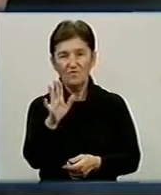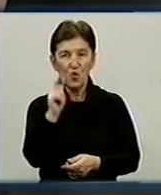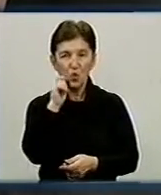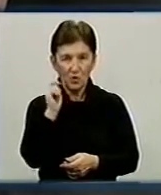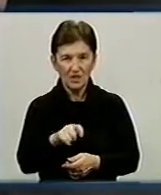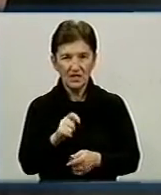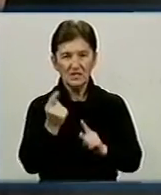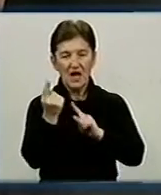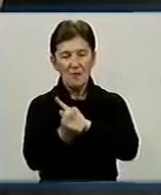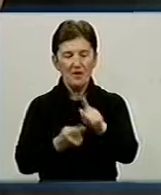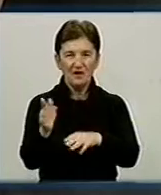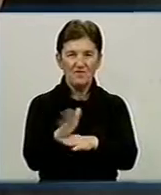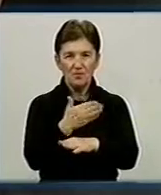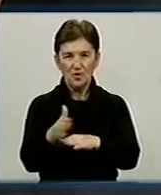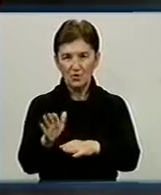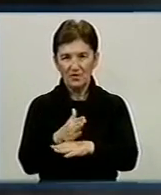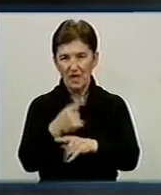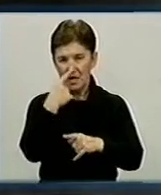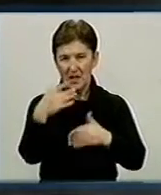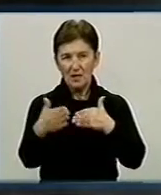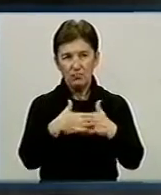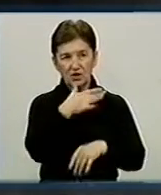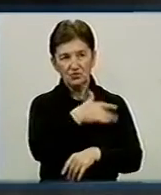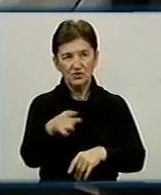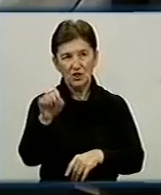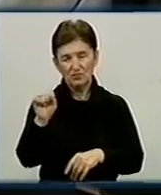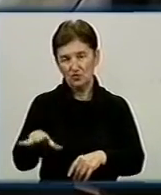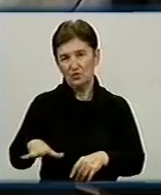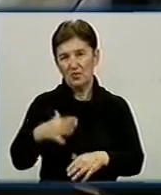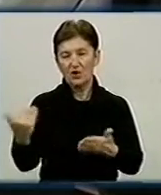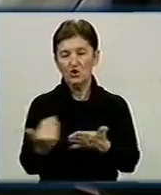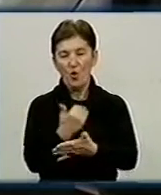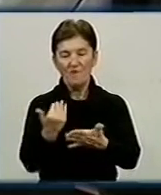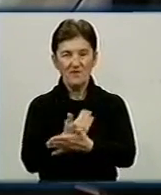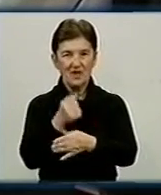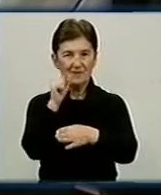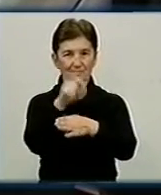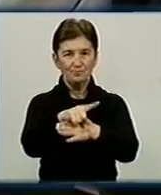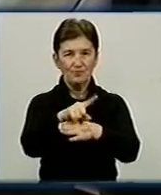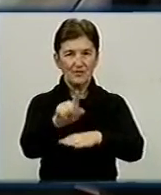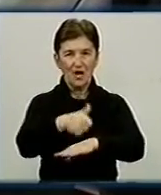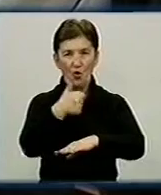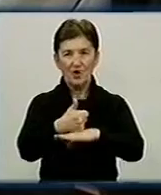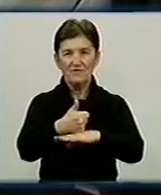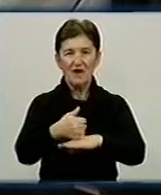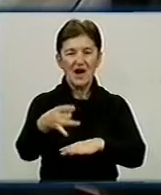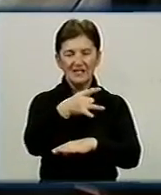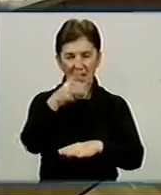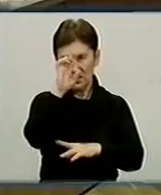триває переформатування влади, тож найближчим часом можуть відбутися нові призначення на посади голів райдержадміністрації.